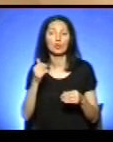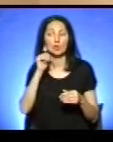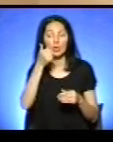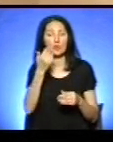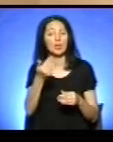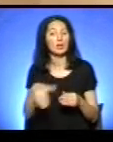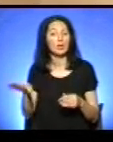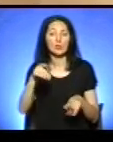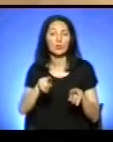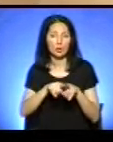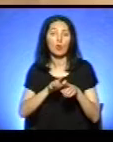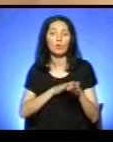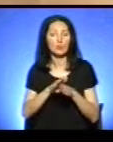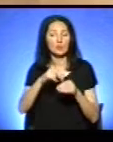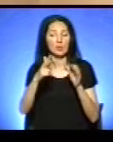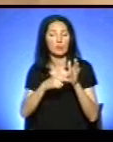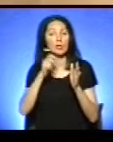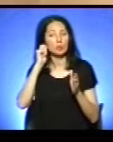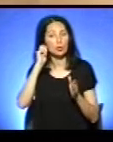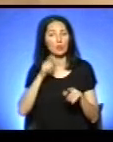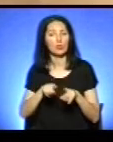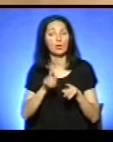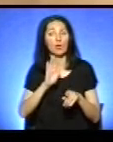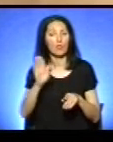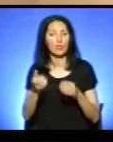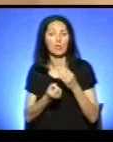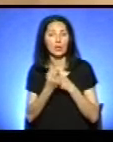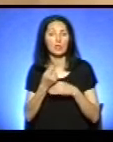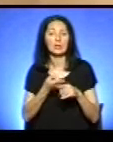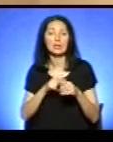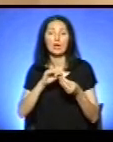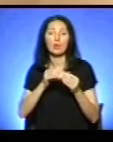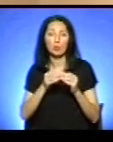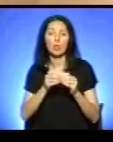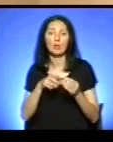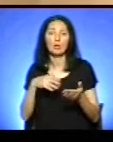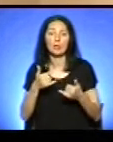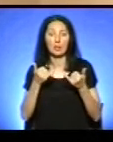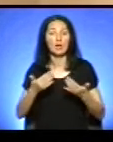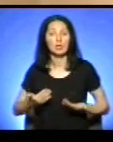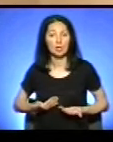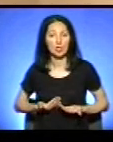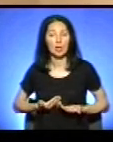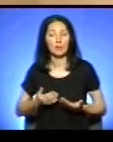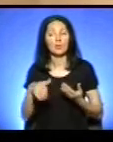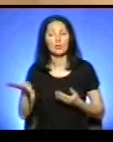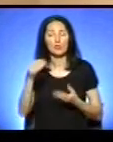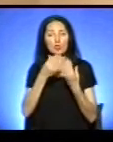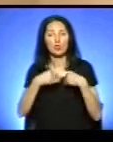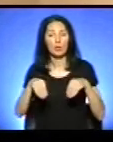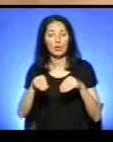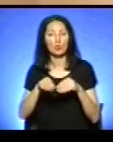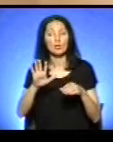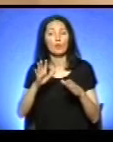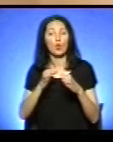років, і вони стануть перед цією проблемою свого життя і існування, об'єднуються в групу